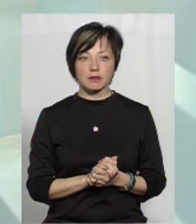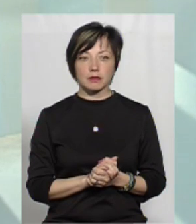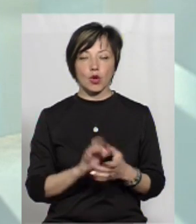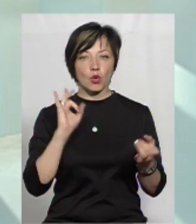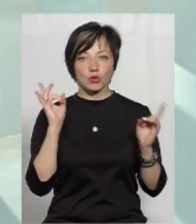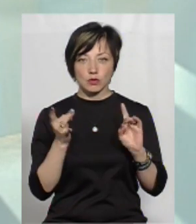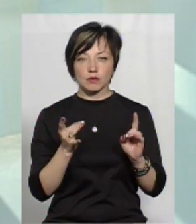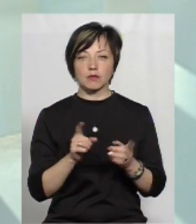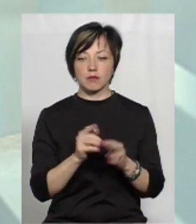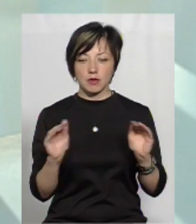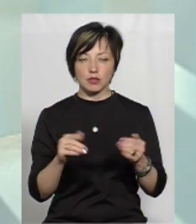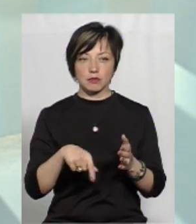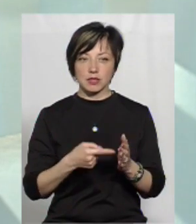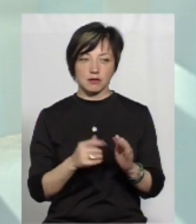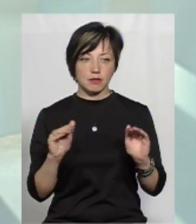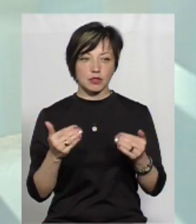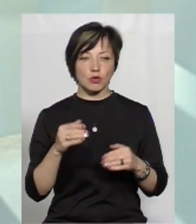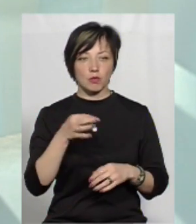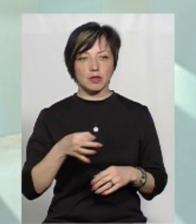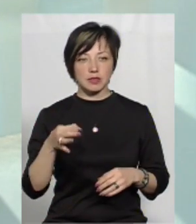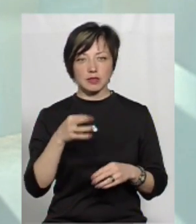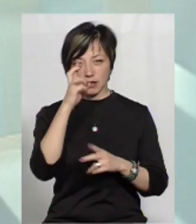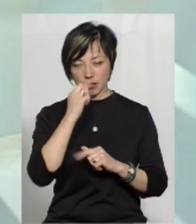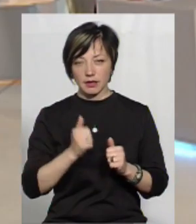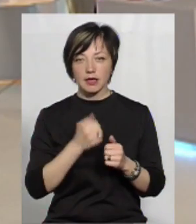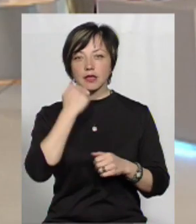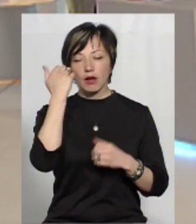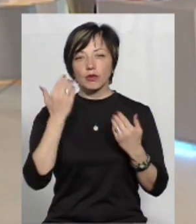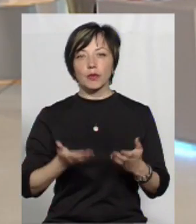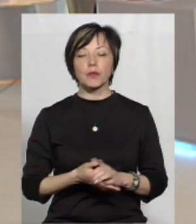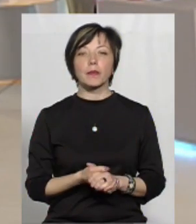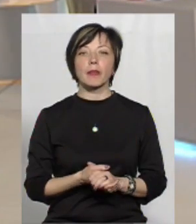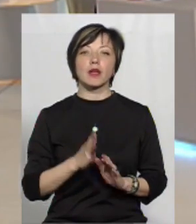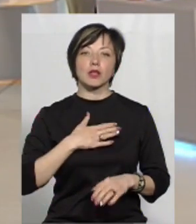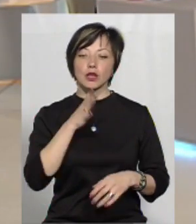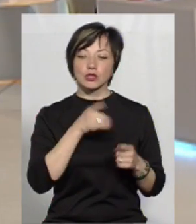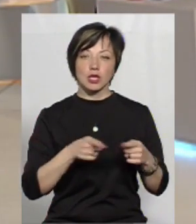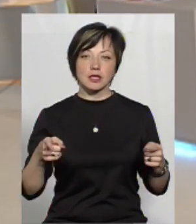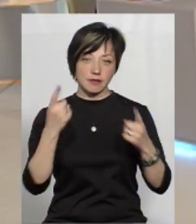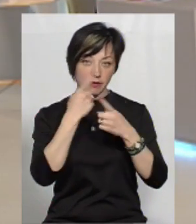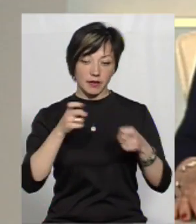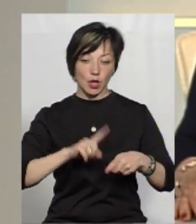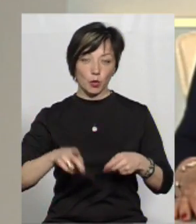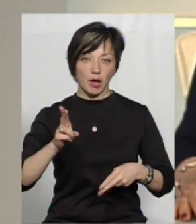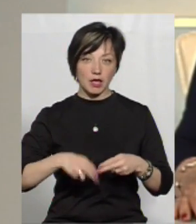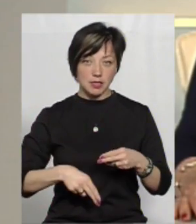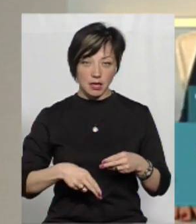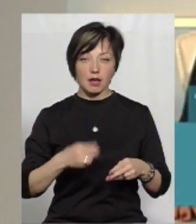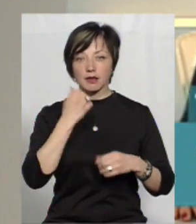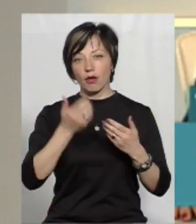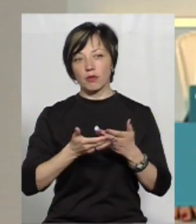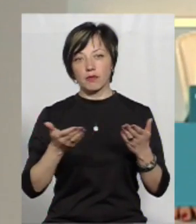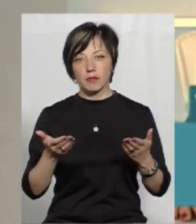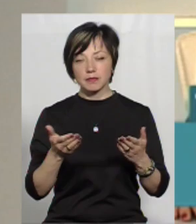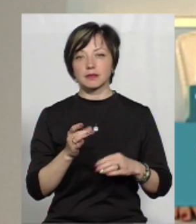Розголос в межах міста, в межах області і країни. Дякую. Наш час в ефірі добігає кінця. Дуже